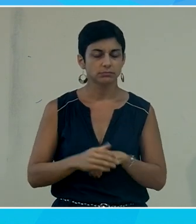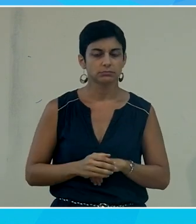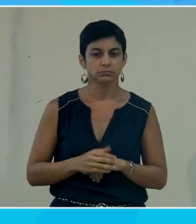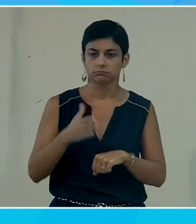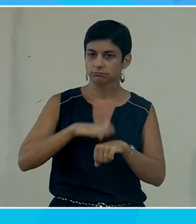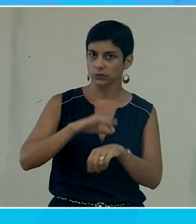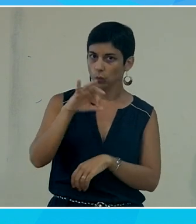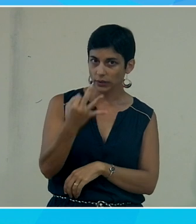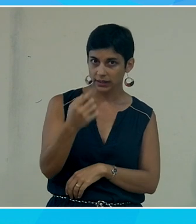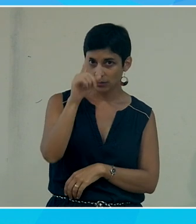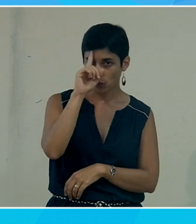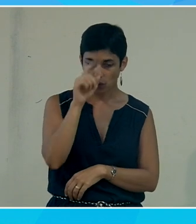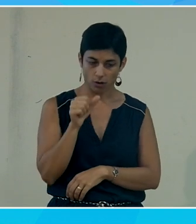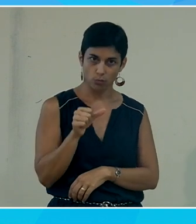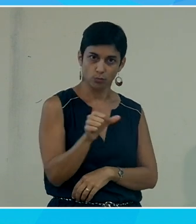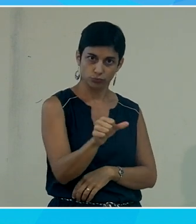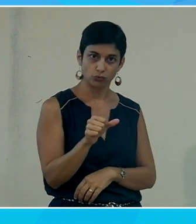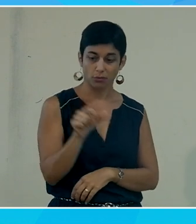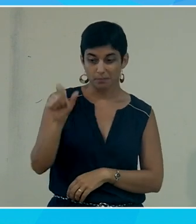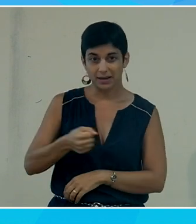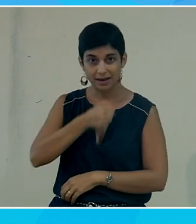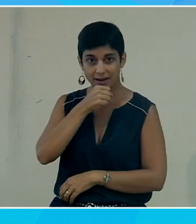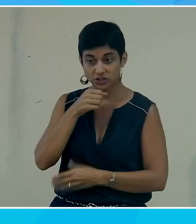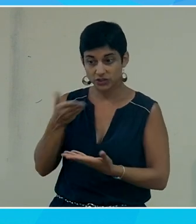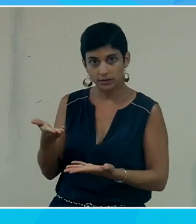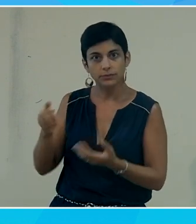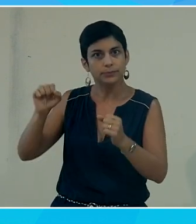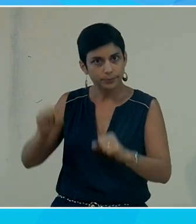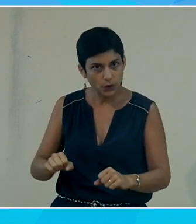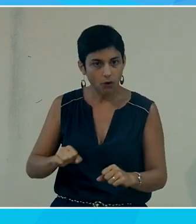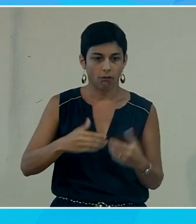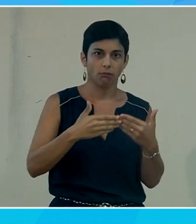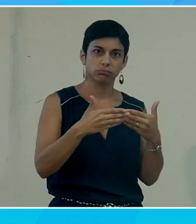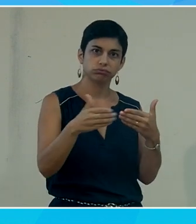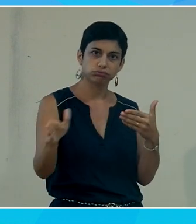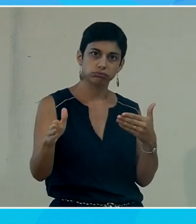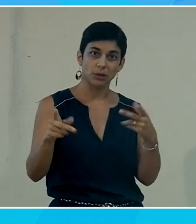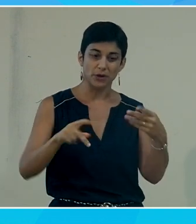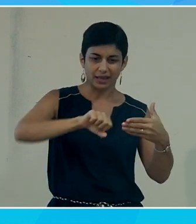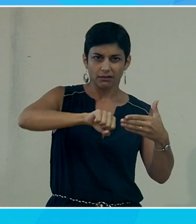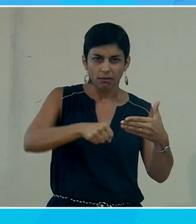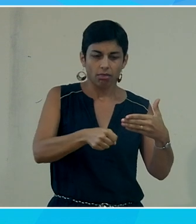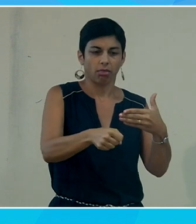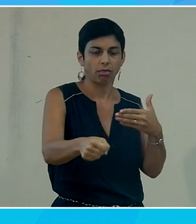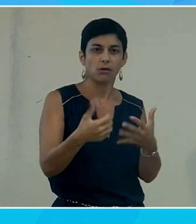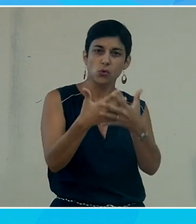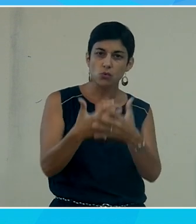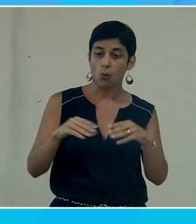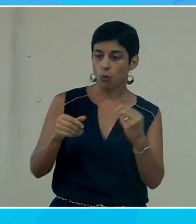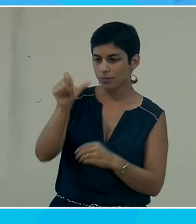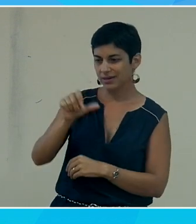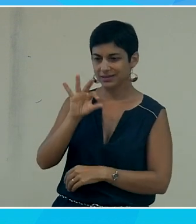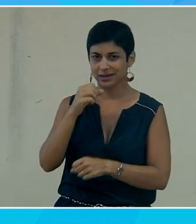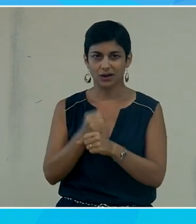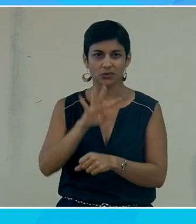oui parce que ce bouton va permettre à la personne âgée d'ouvrir une porte qui est peut-être trop lourde pour elle va permettre à l'homme de 50 ans ou de 40